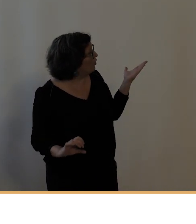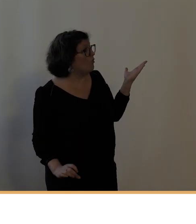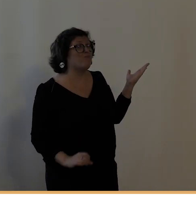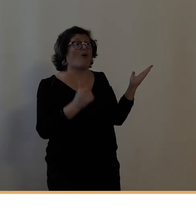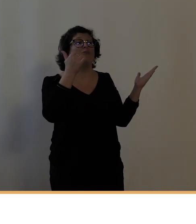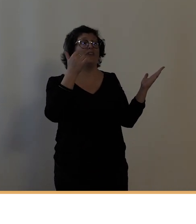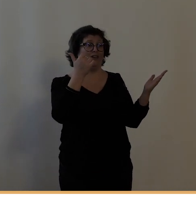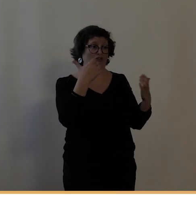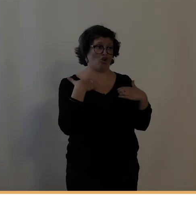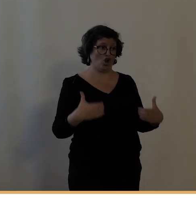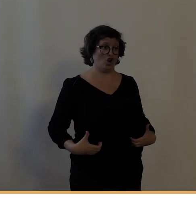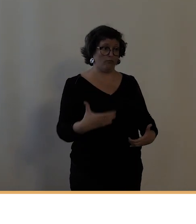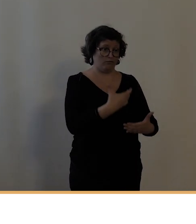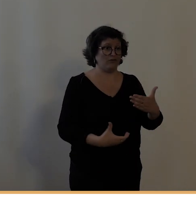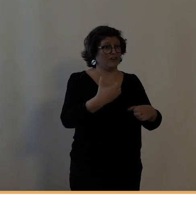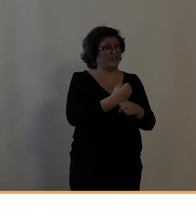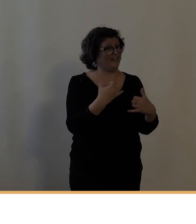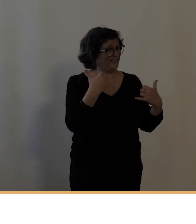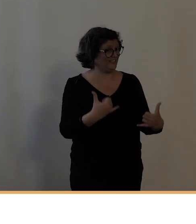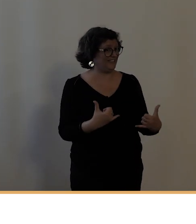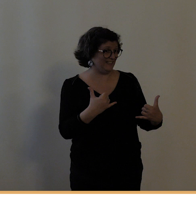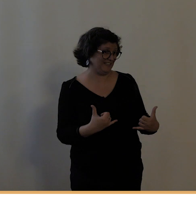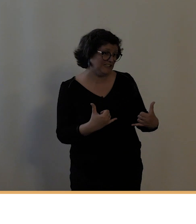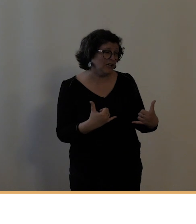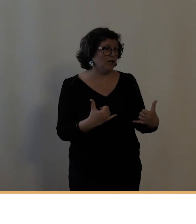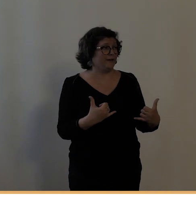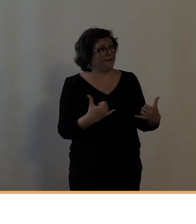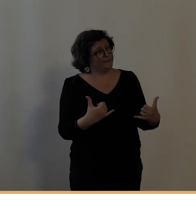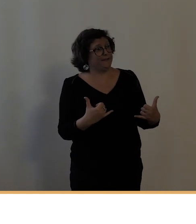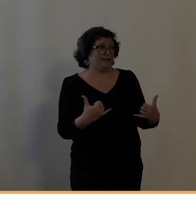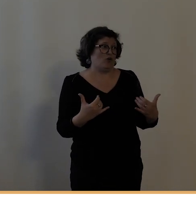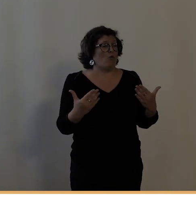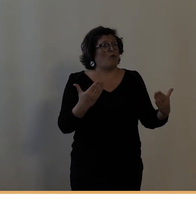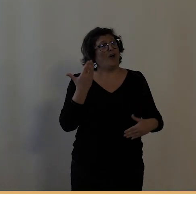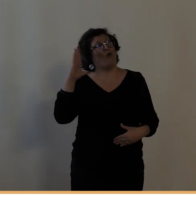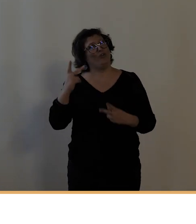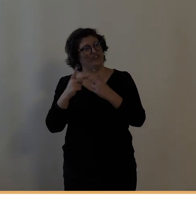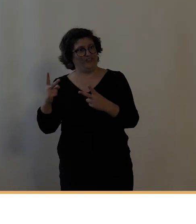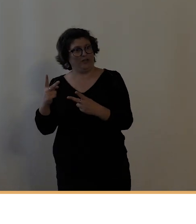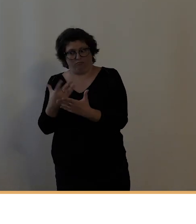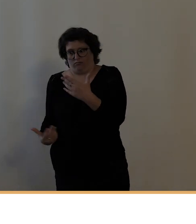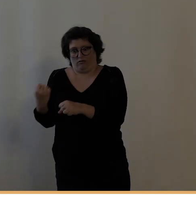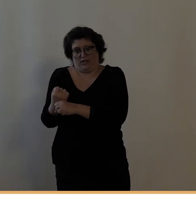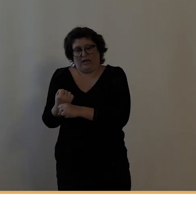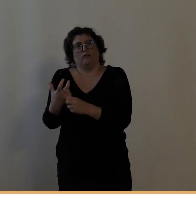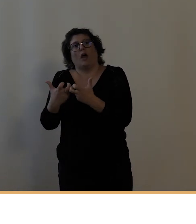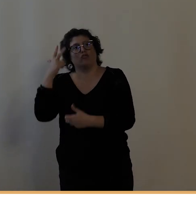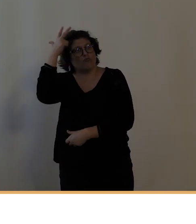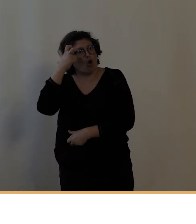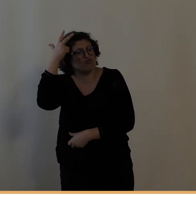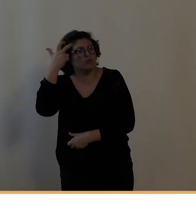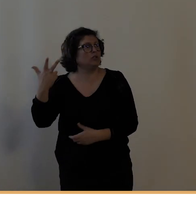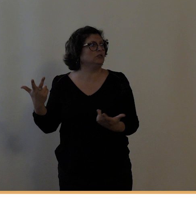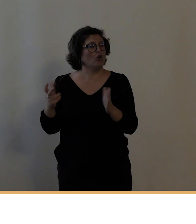qui apparaissent à Tours apparaissent un peu plus tardivement que dans les autres villes que Angers, Bordeaux